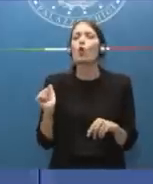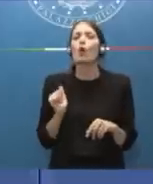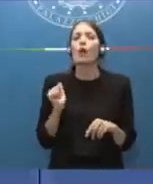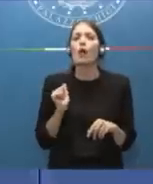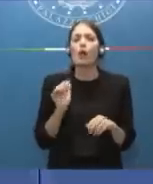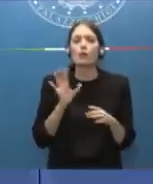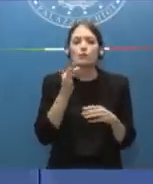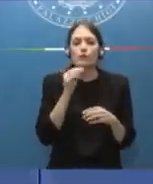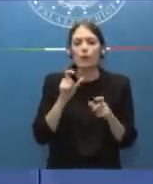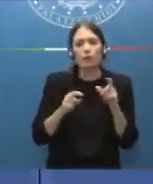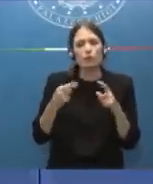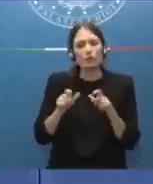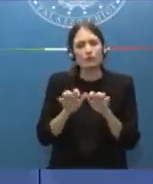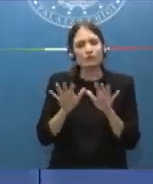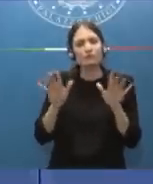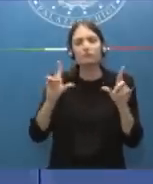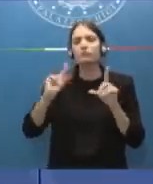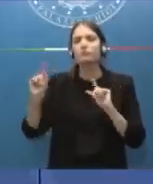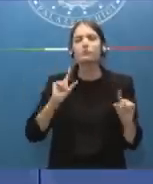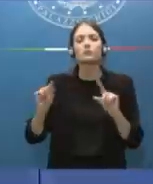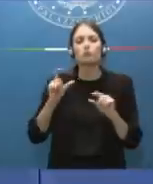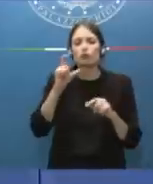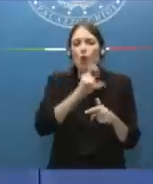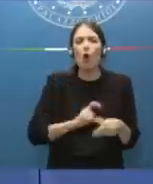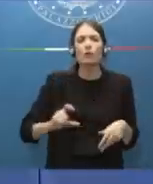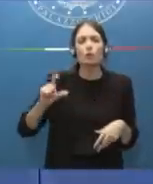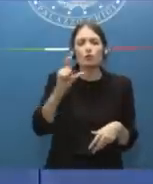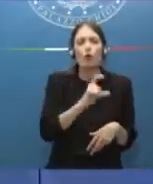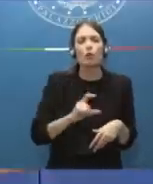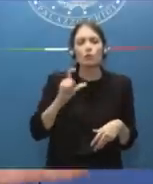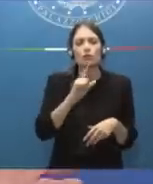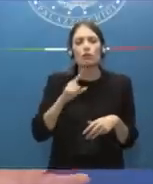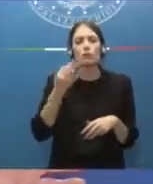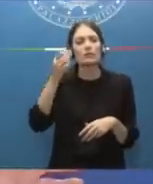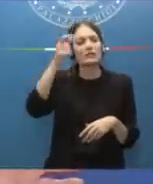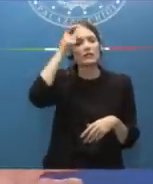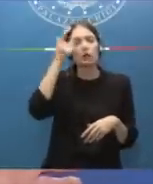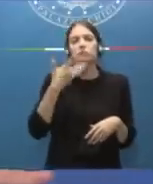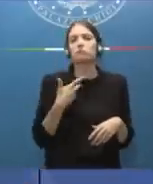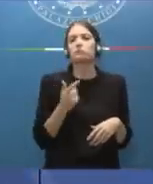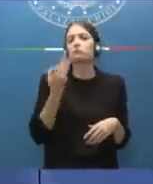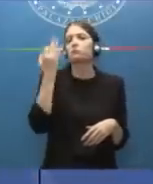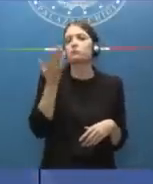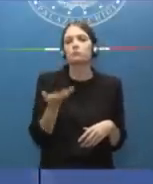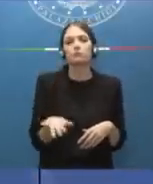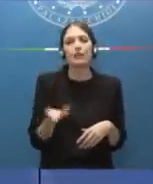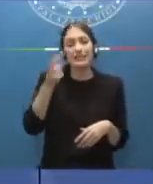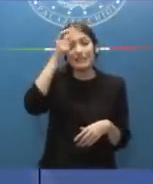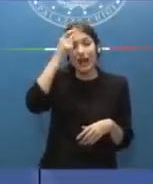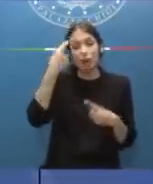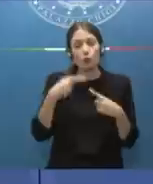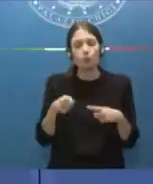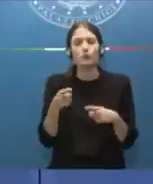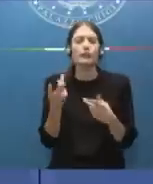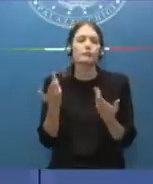Andarono via di loro sponte dopo giorni come se lo Stato non esistesse. Lo stesso Stato che invece,